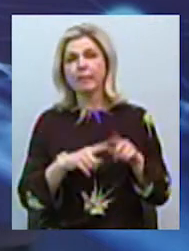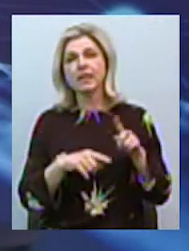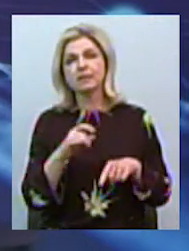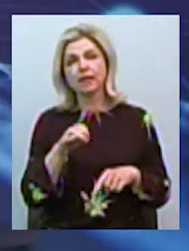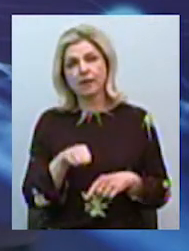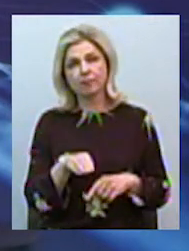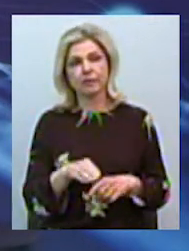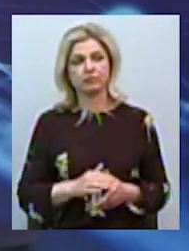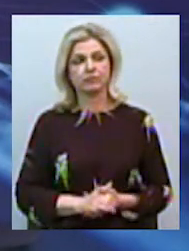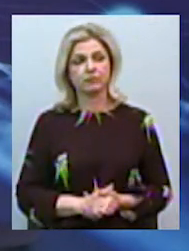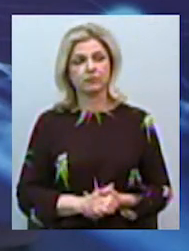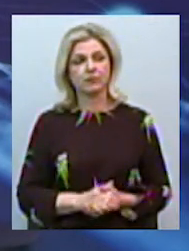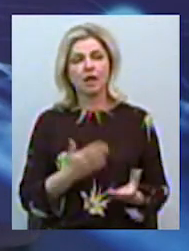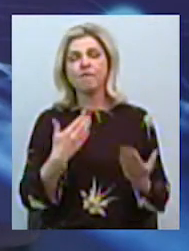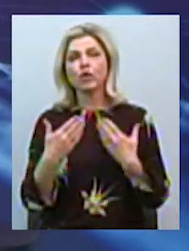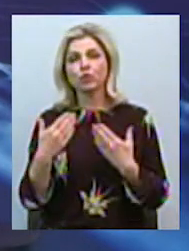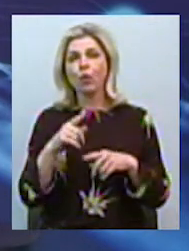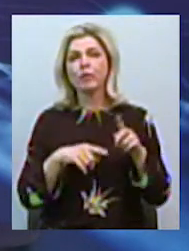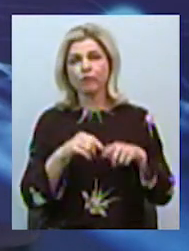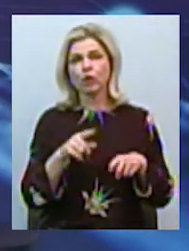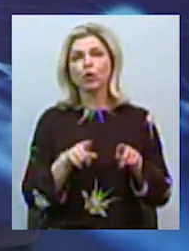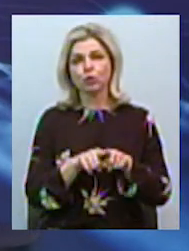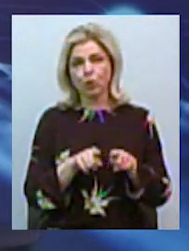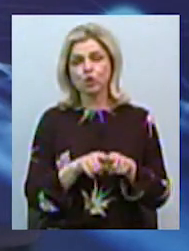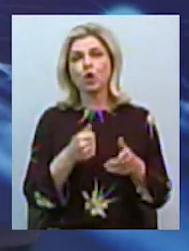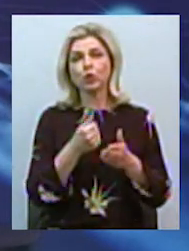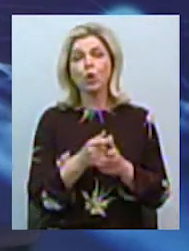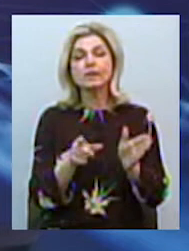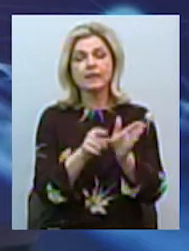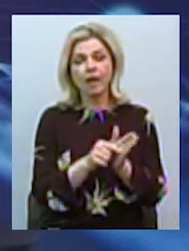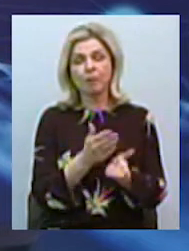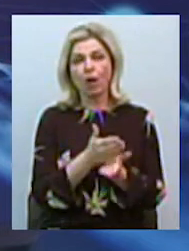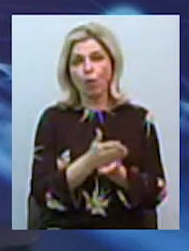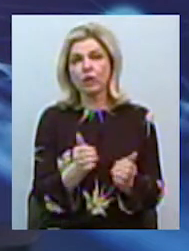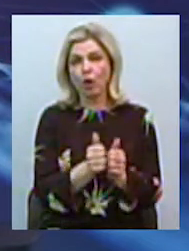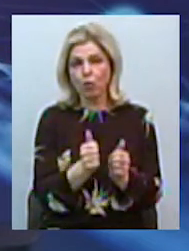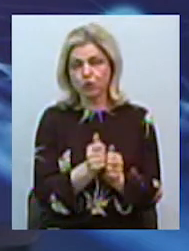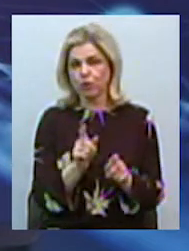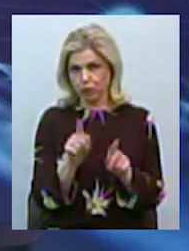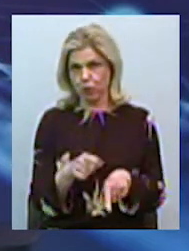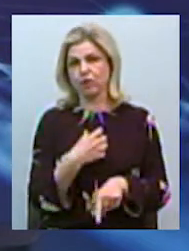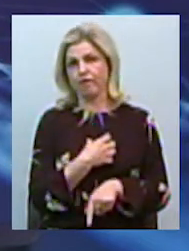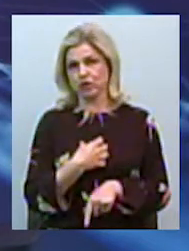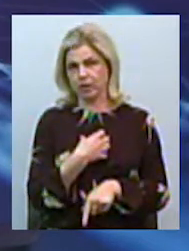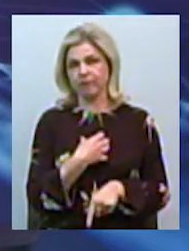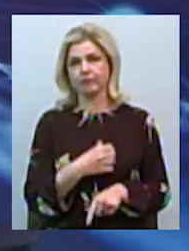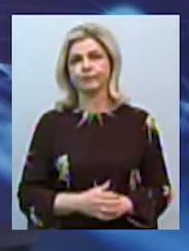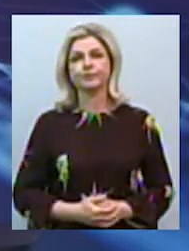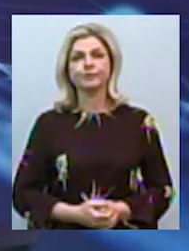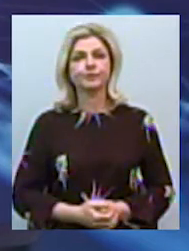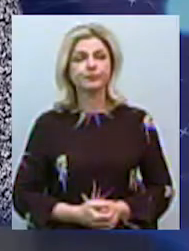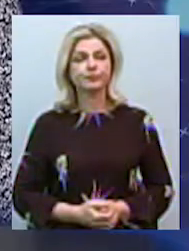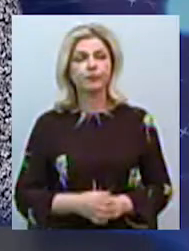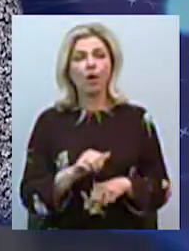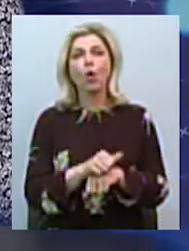відношення близьких також до тих, з ким вони знаходяться поруч, також дуже важливо. Отже, основні рекомендаційні заходи.